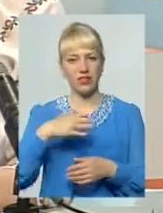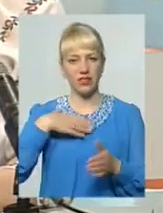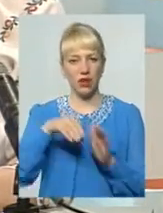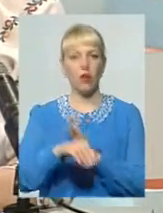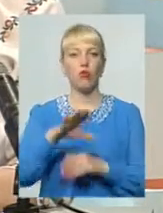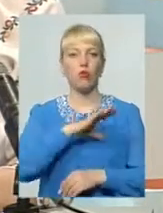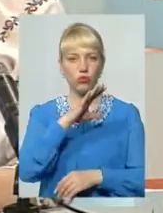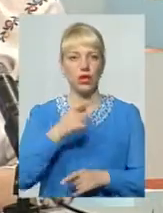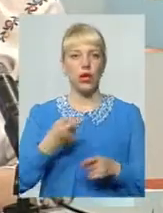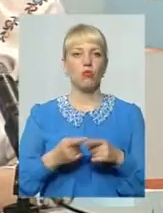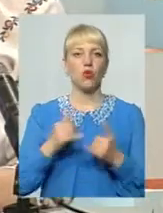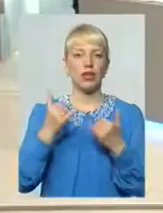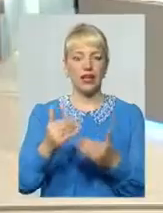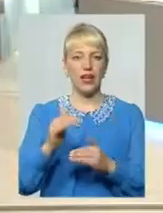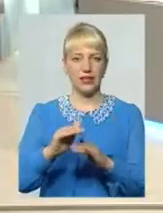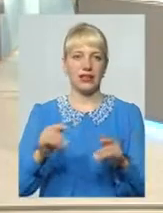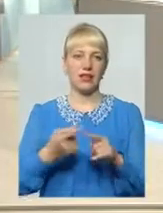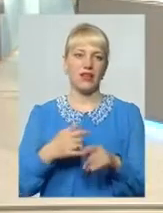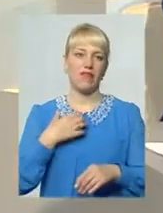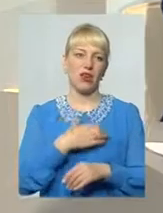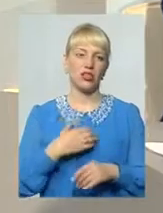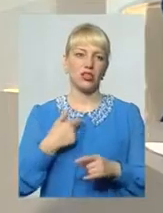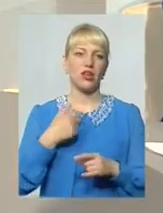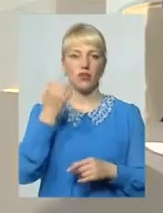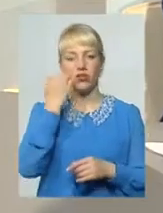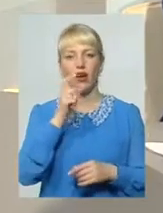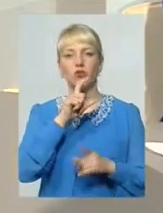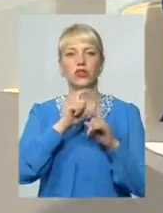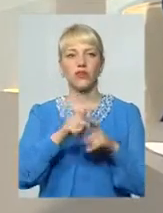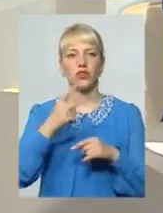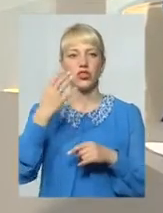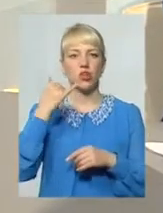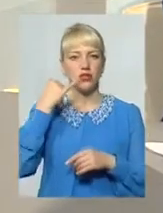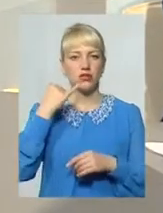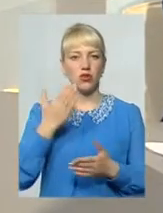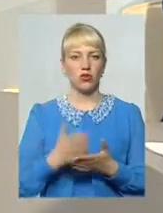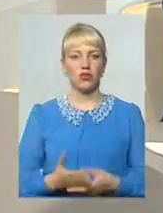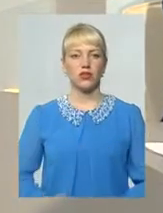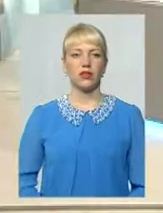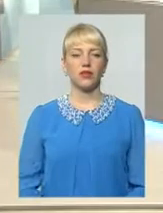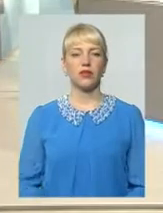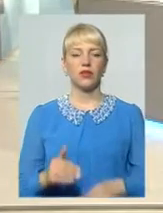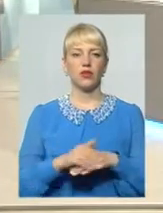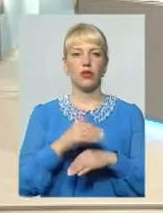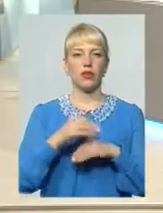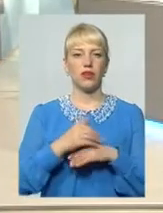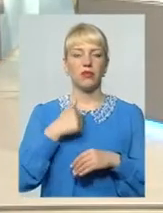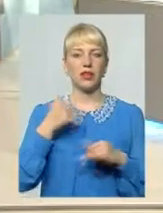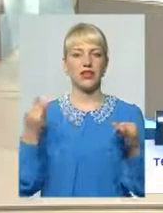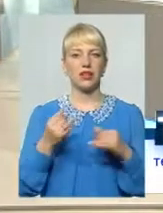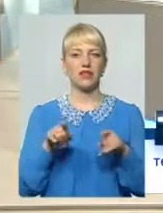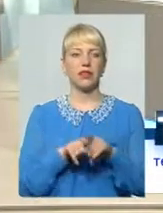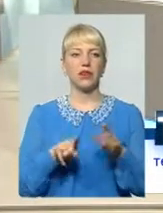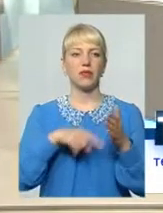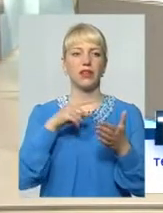дуже важливо Дякую за відповідь У нас є ще один дзвінок Говоріть, будь ласка Доброго вечора Мене цікавить таке